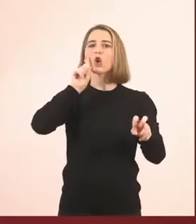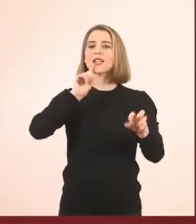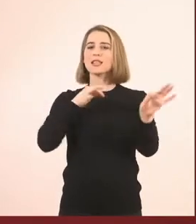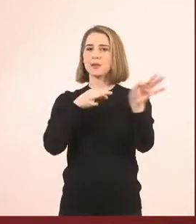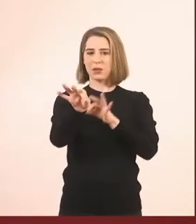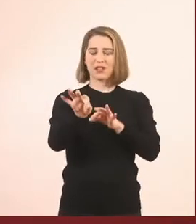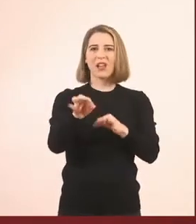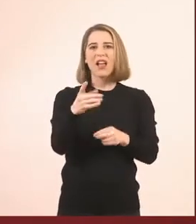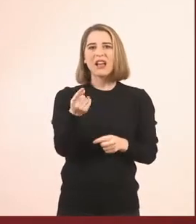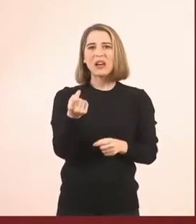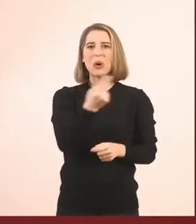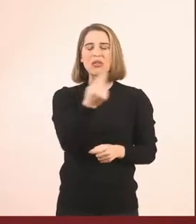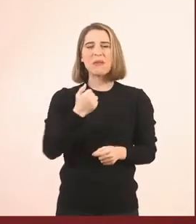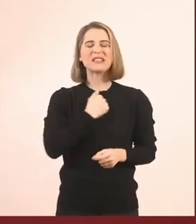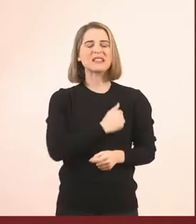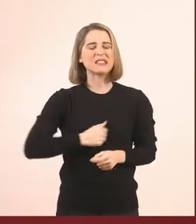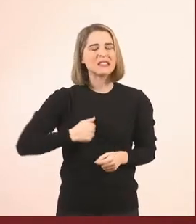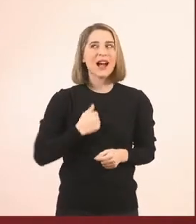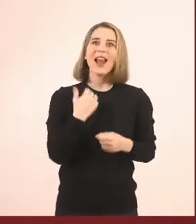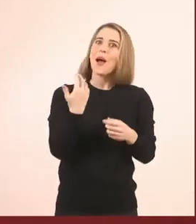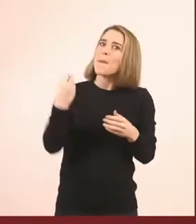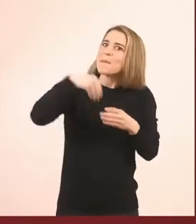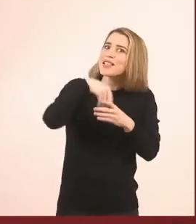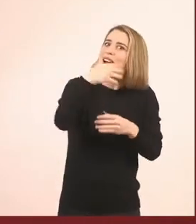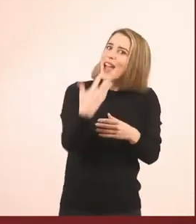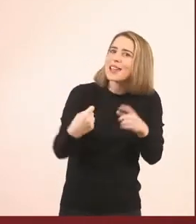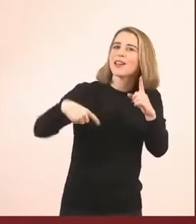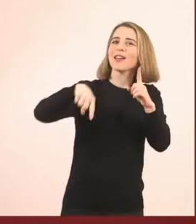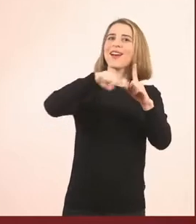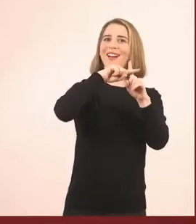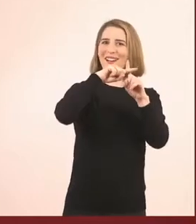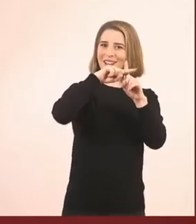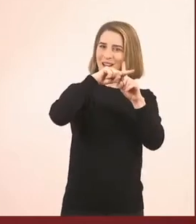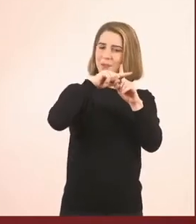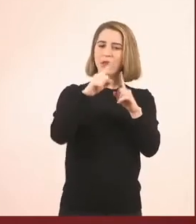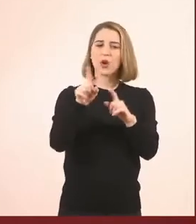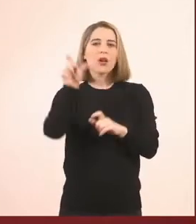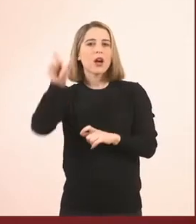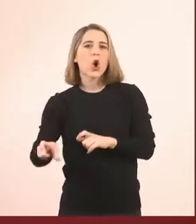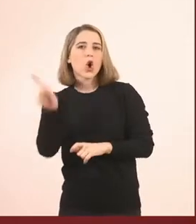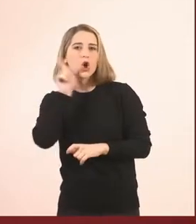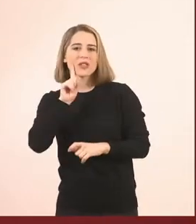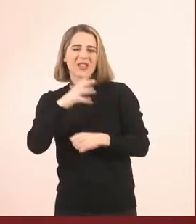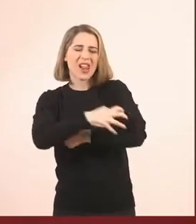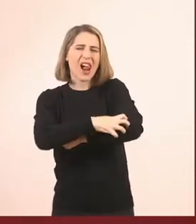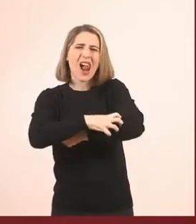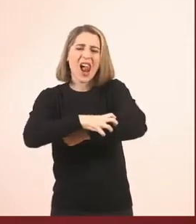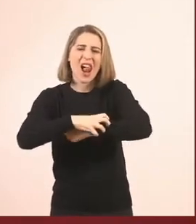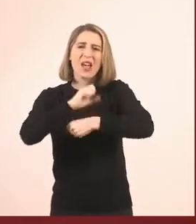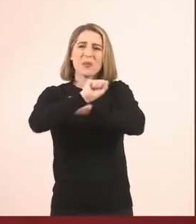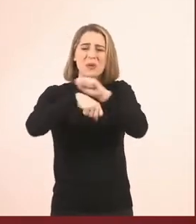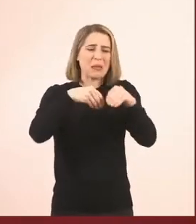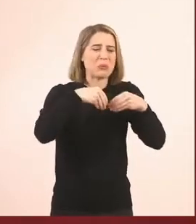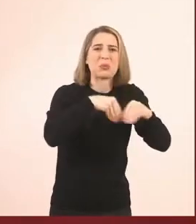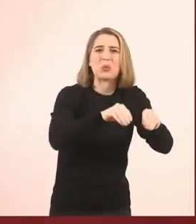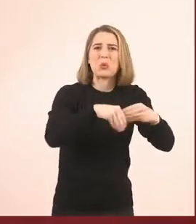βρίσκω λίγο λυπητερό, όμως και αισιόδοξο. Δείχνει ένα κοριτσάκι το οποίο είναι φτωχό, προσπαθεί να πουλήσει την παραμονή της